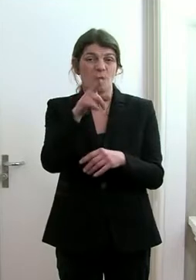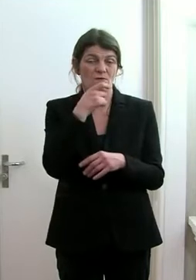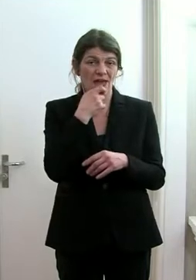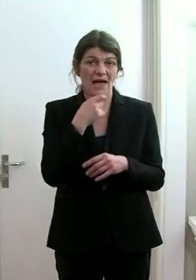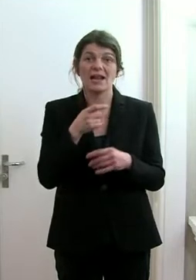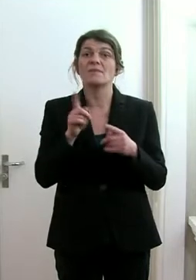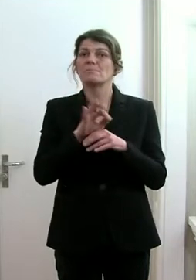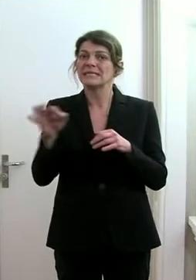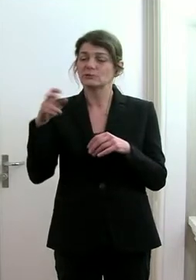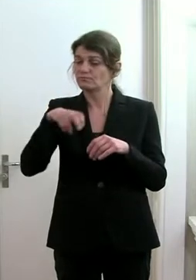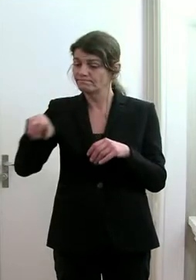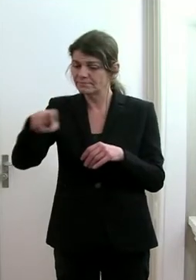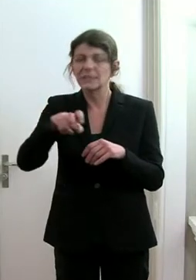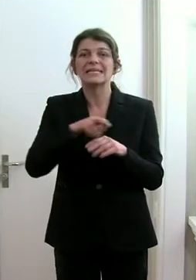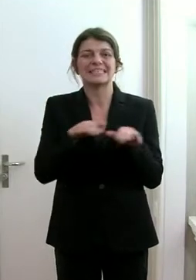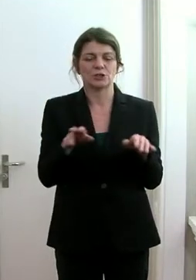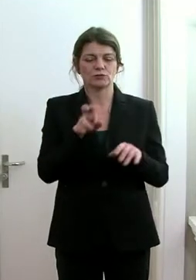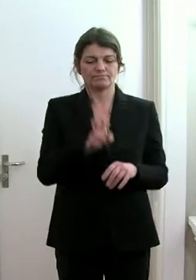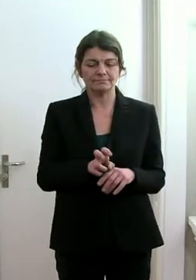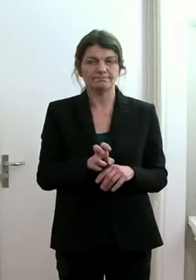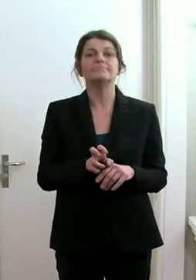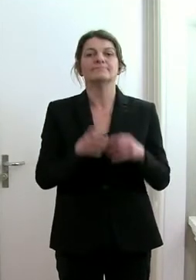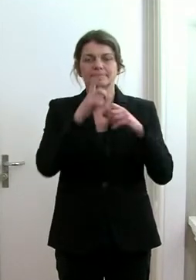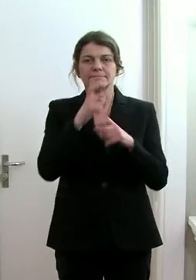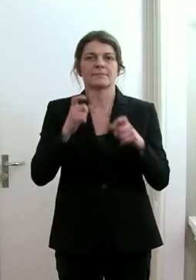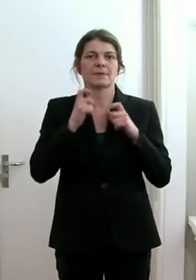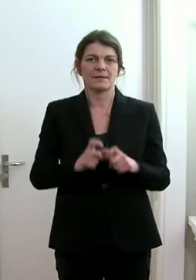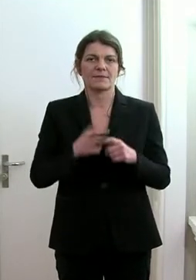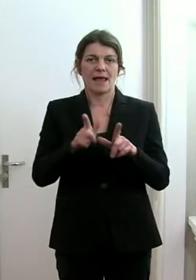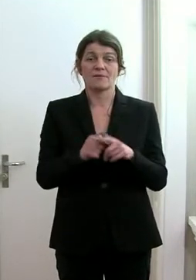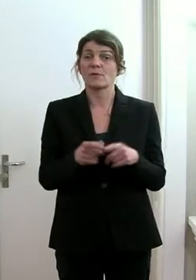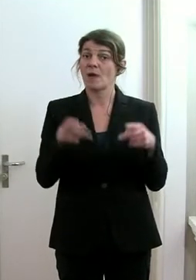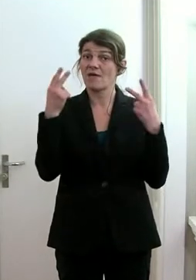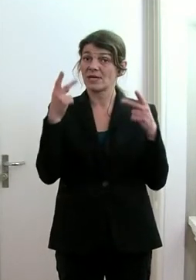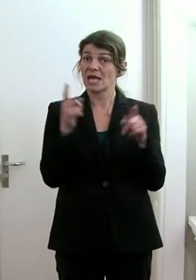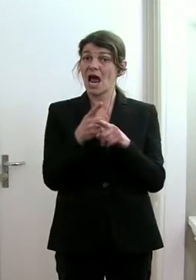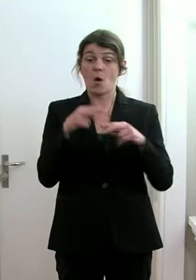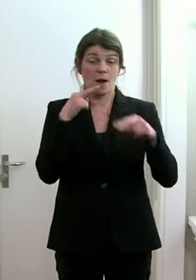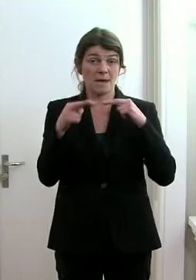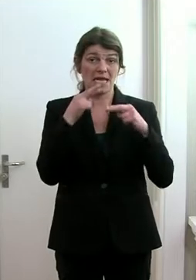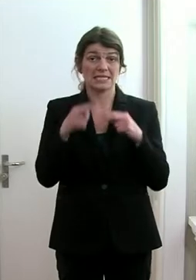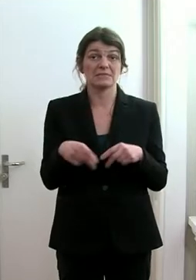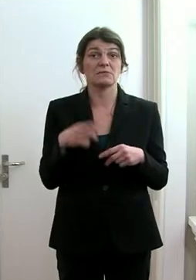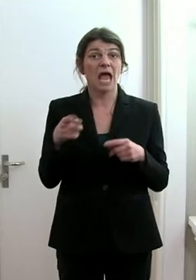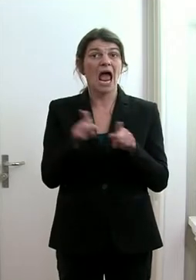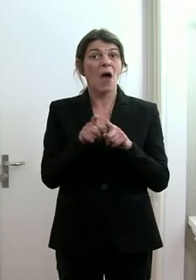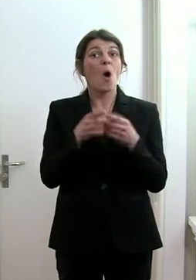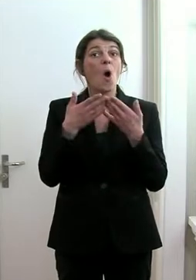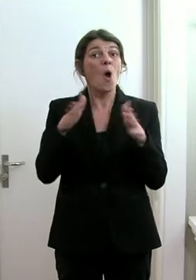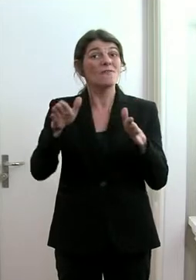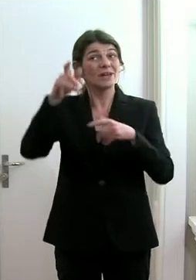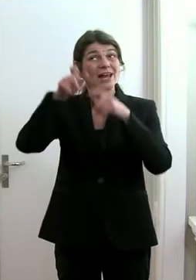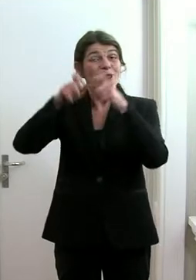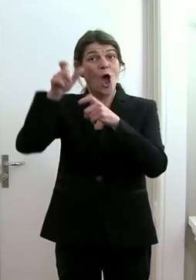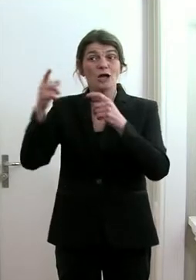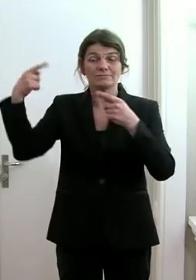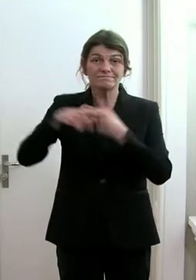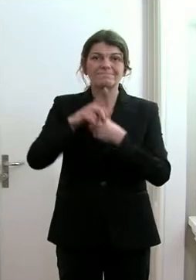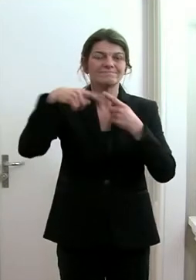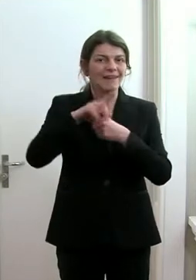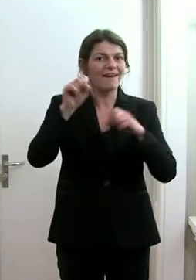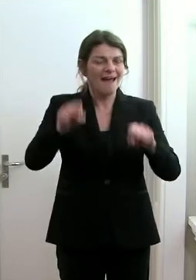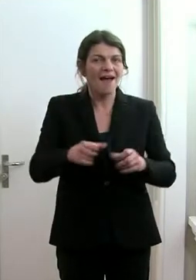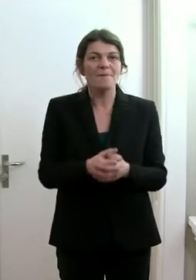sitzen und vor allem auch wichtig, dass die Mensen, die zum Teil auch noch öffentliches Publikum empfangen haben,